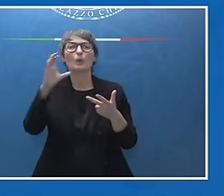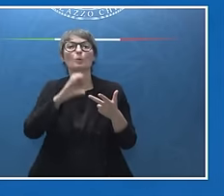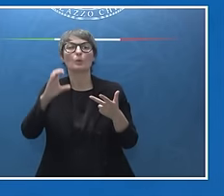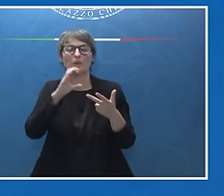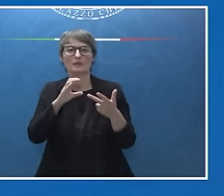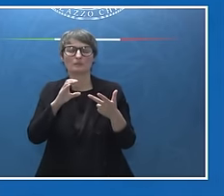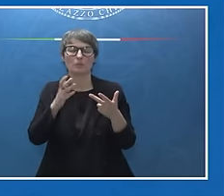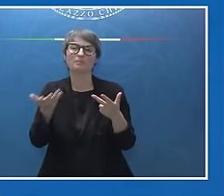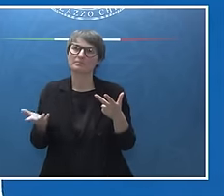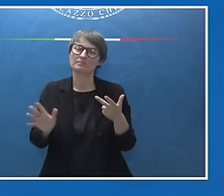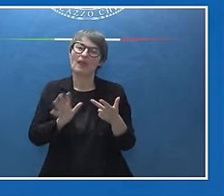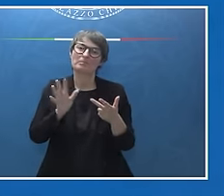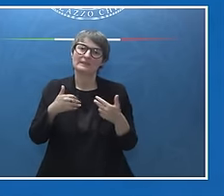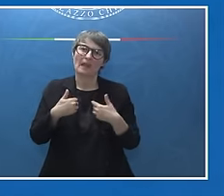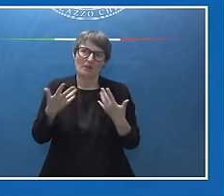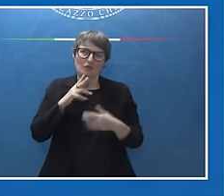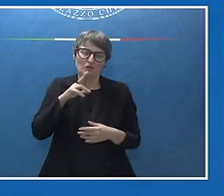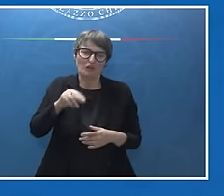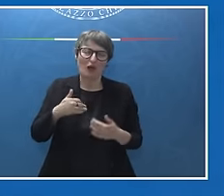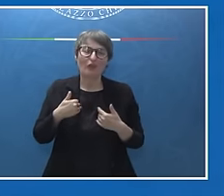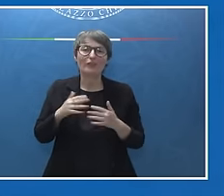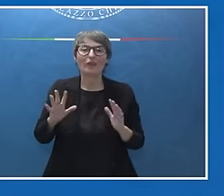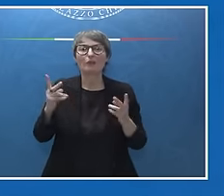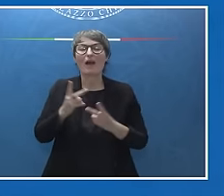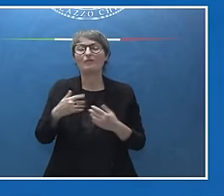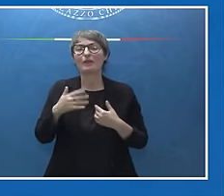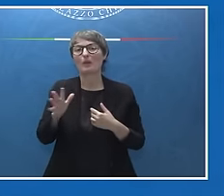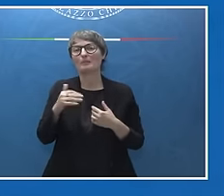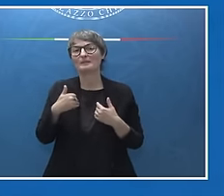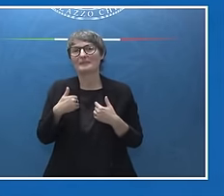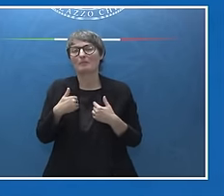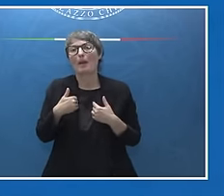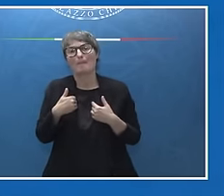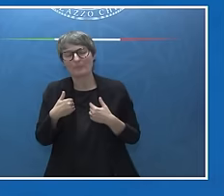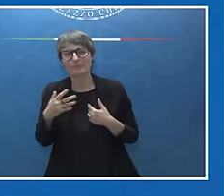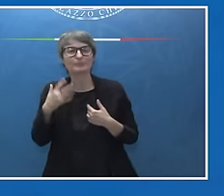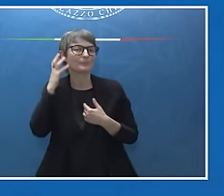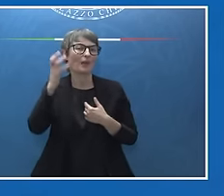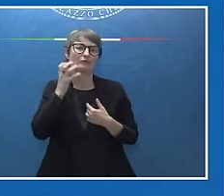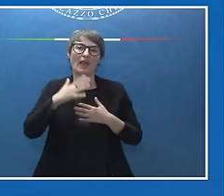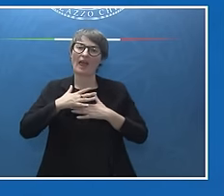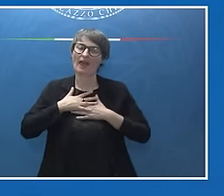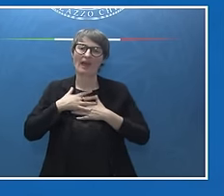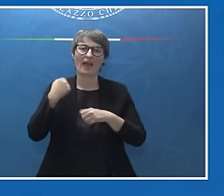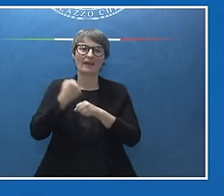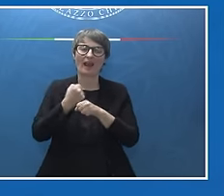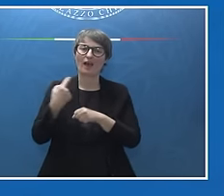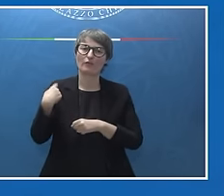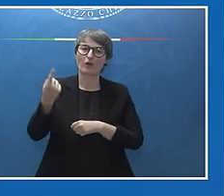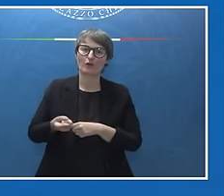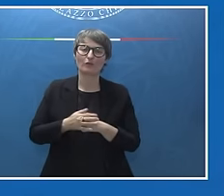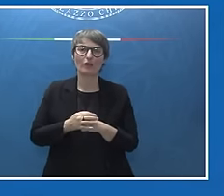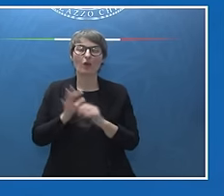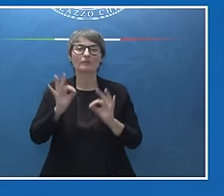mi pare di averlo già detto, molto fiera del lavoro che abbiamo fatto, sono molto fiera del